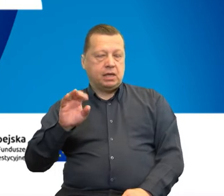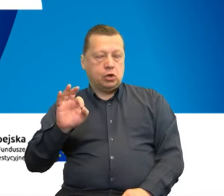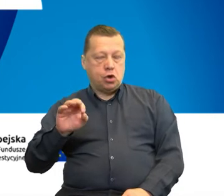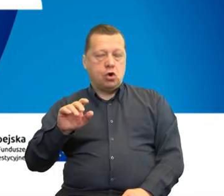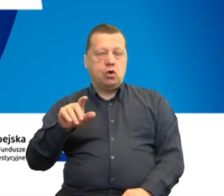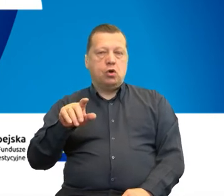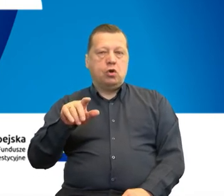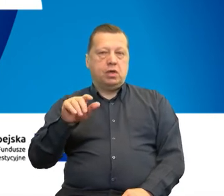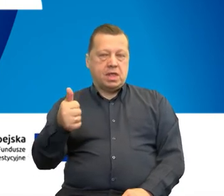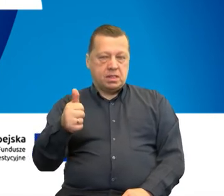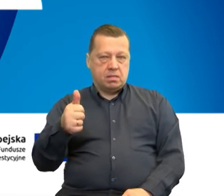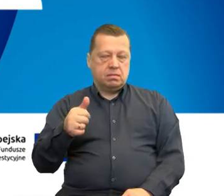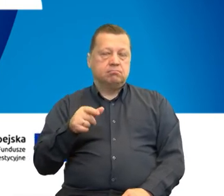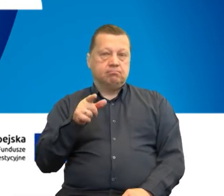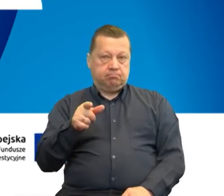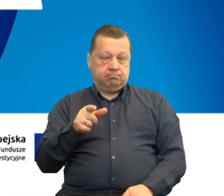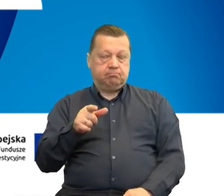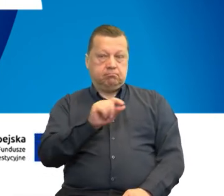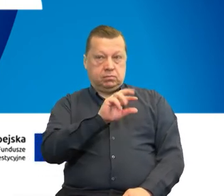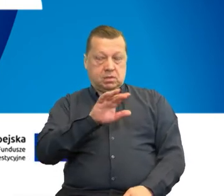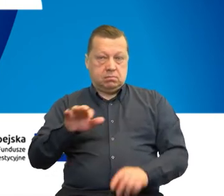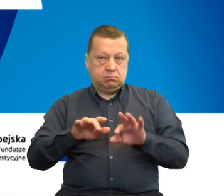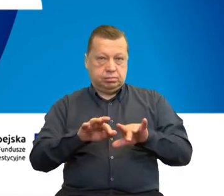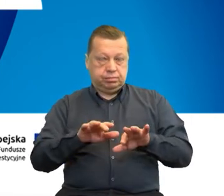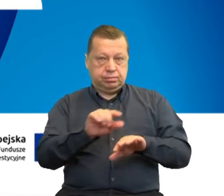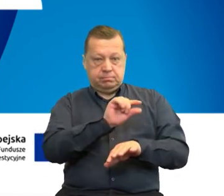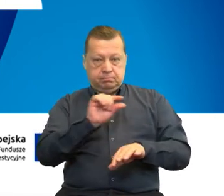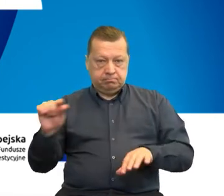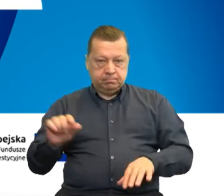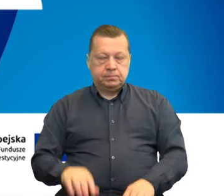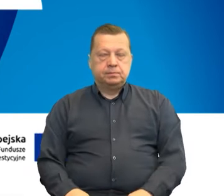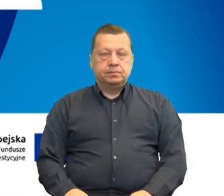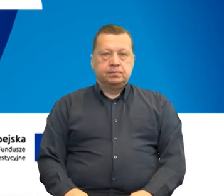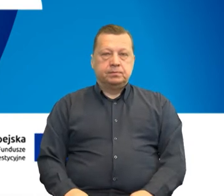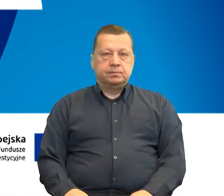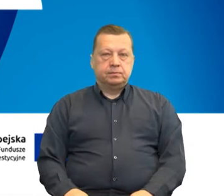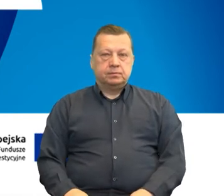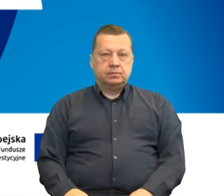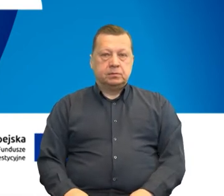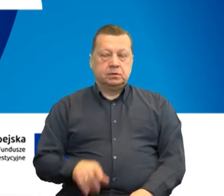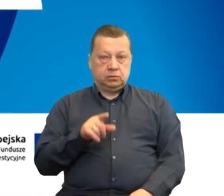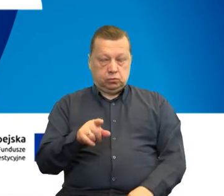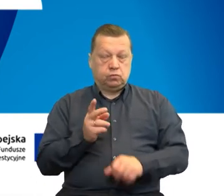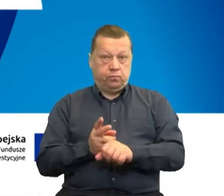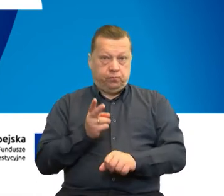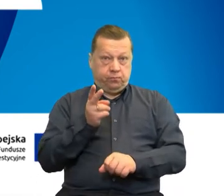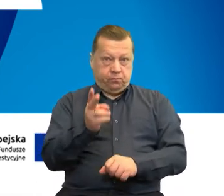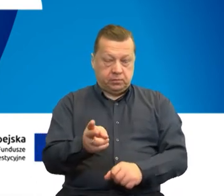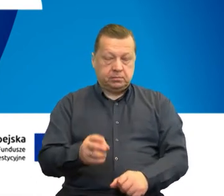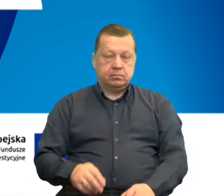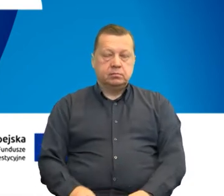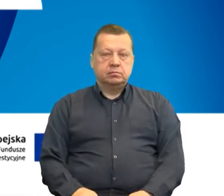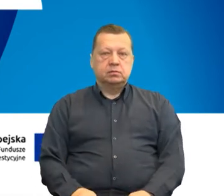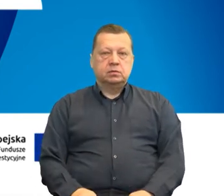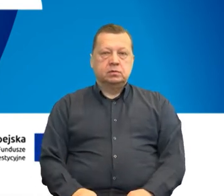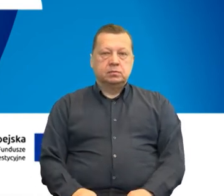interrego1 wyświetlany na właśnie slajdzie. Widzicie Państwo ten adres na wyświetlanym